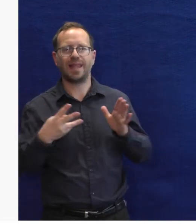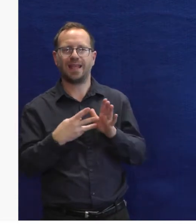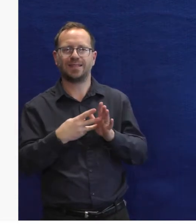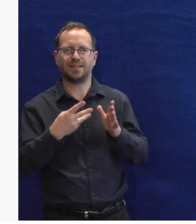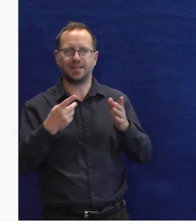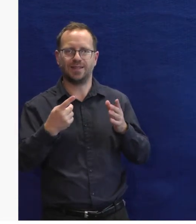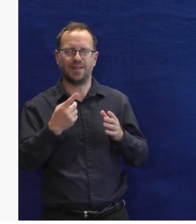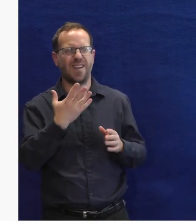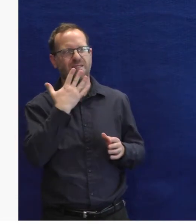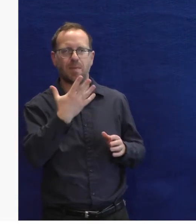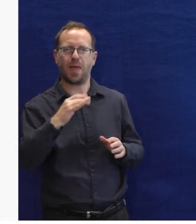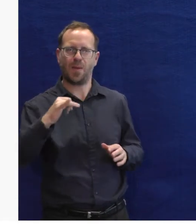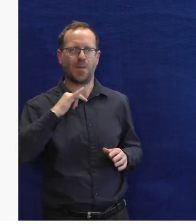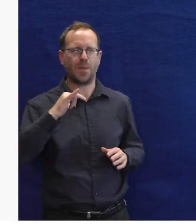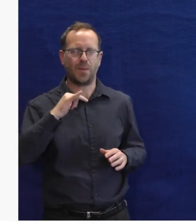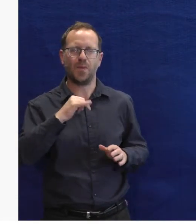concept, takže takový test.